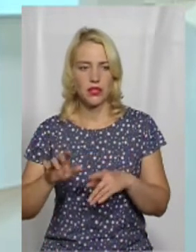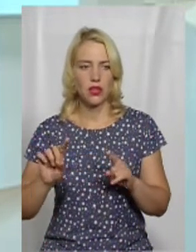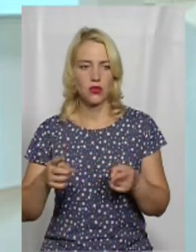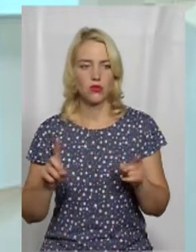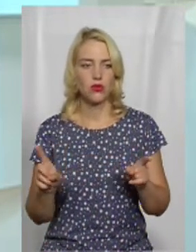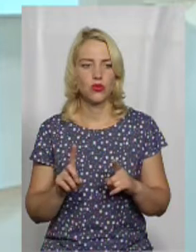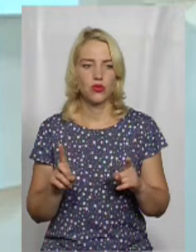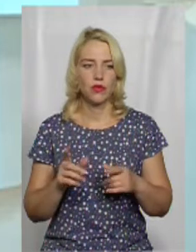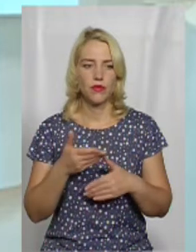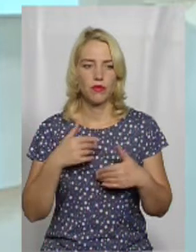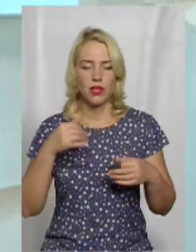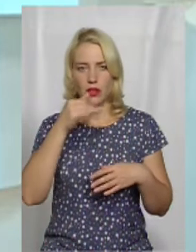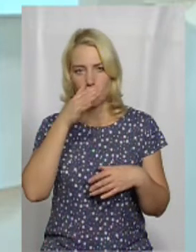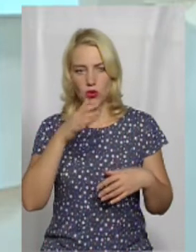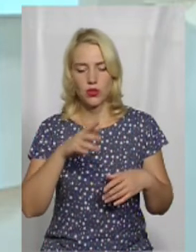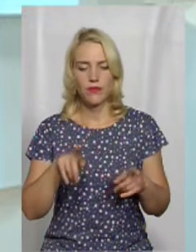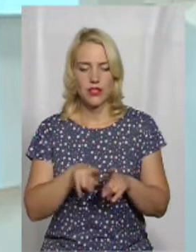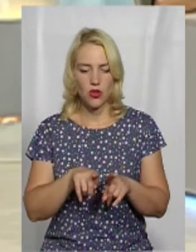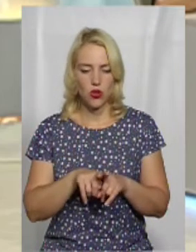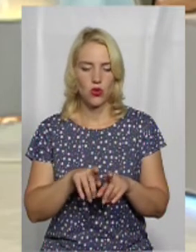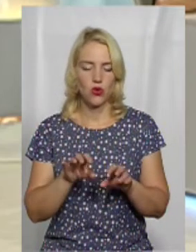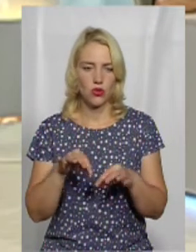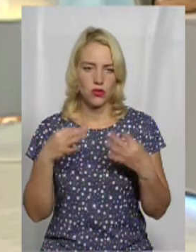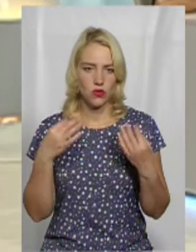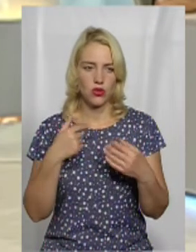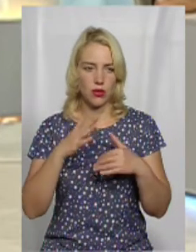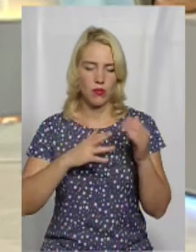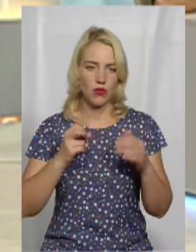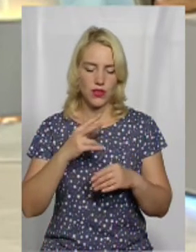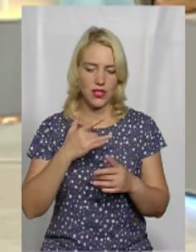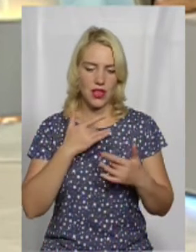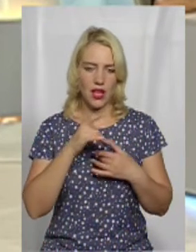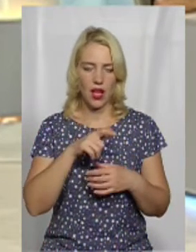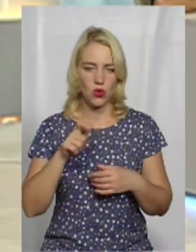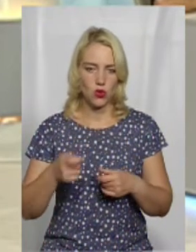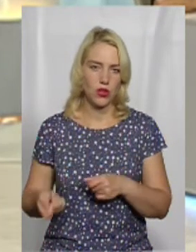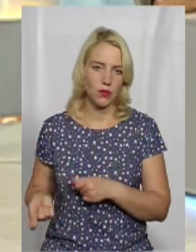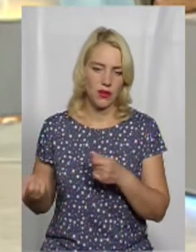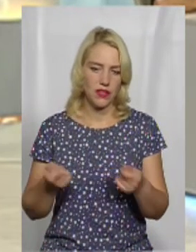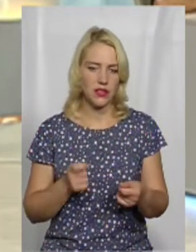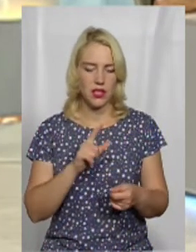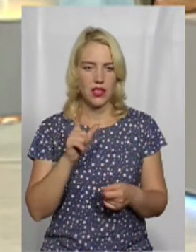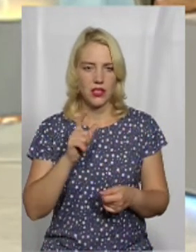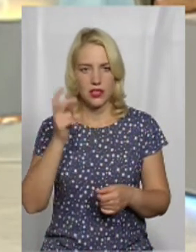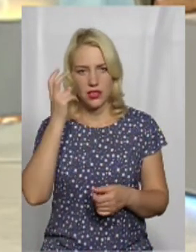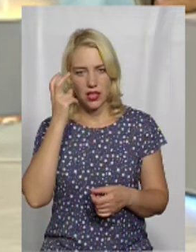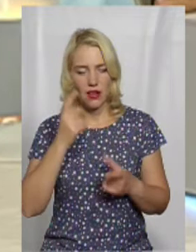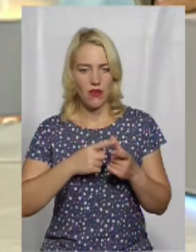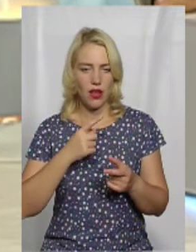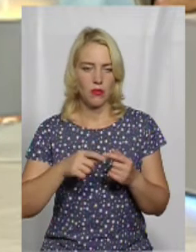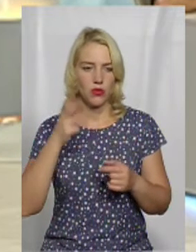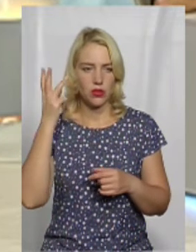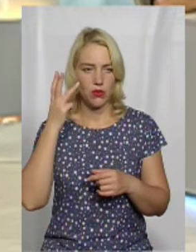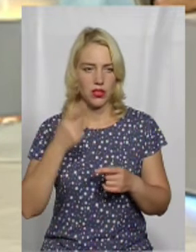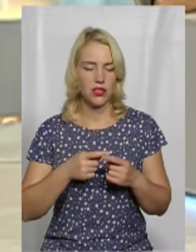що ми не можемо все одно дозволити собі наняти багато професійних акторів, привезти їх знову таки з Києва, бо в Хмельницькому ця ситуація слабо розвинена.